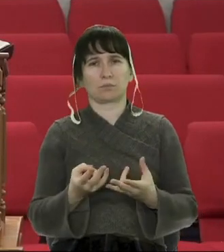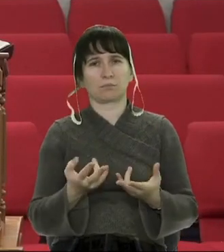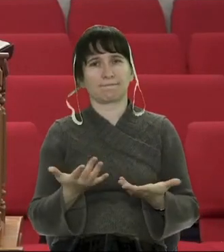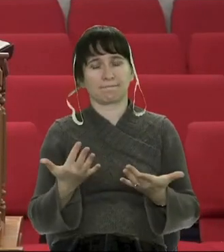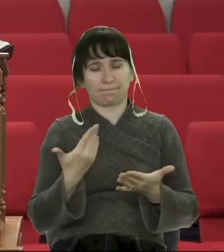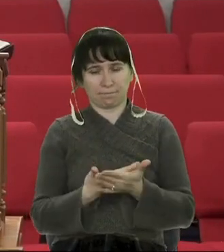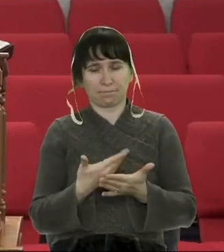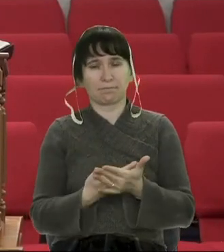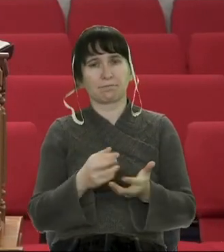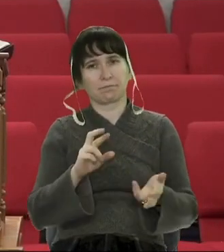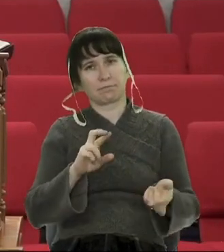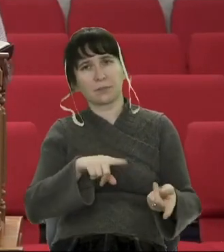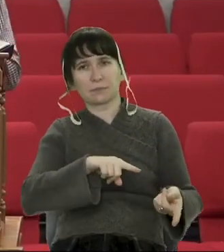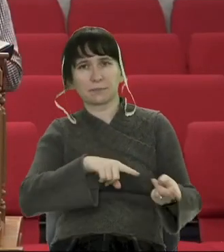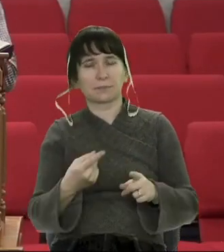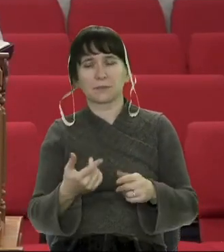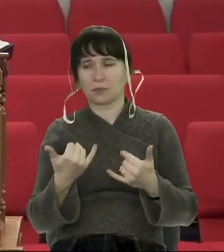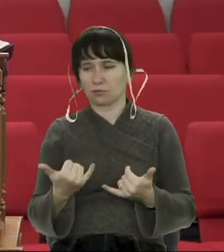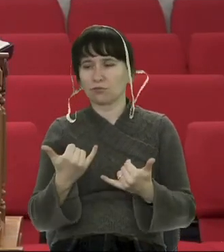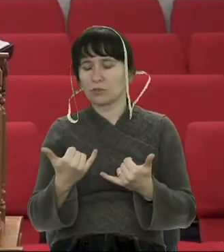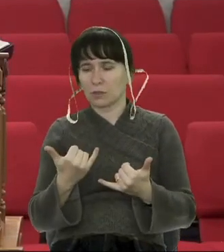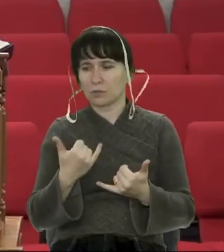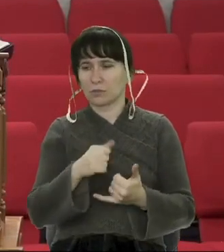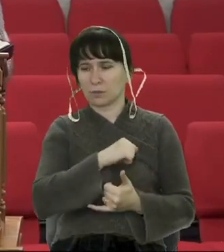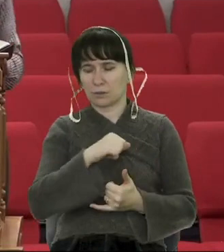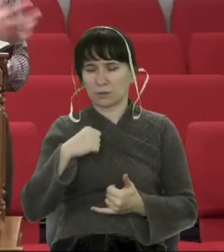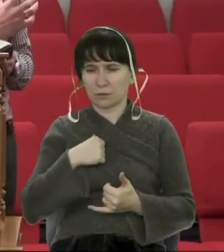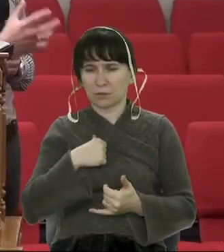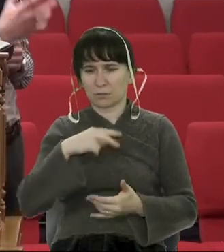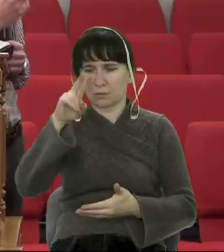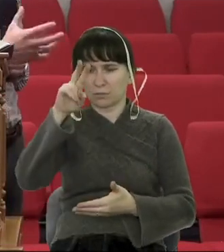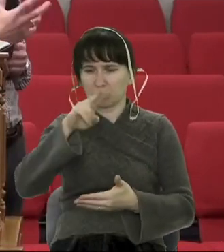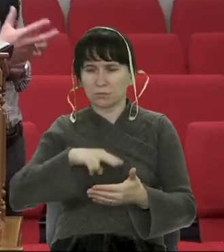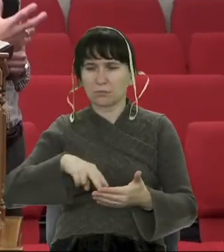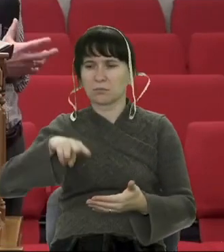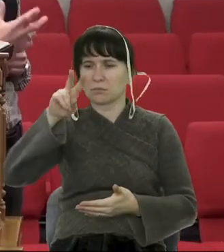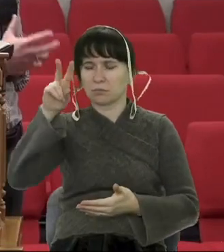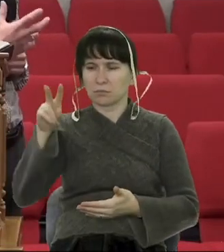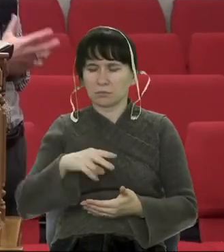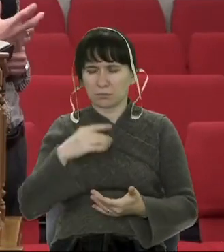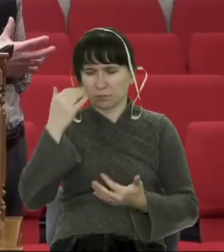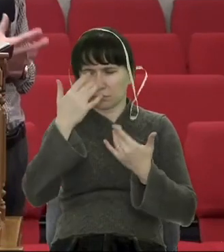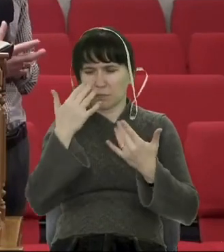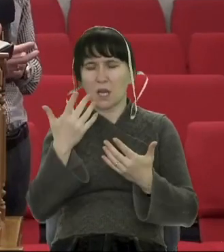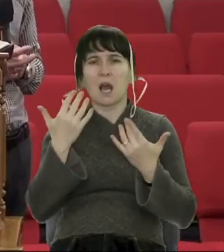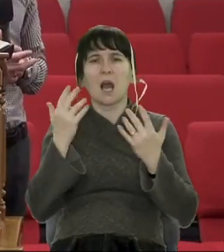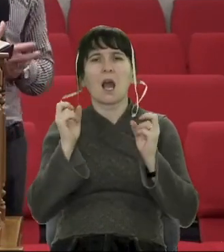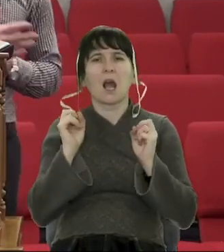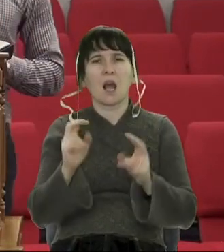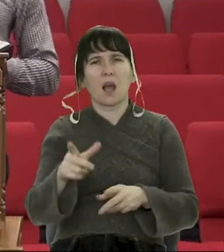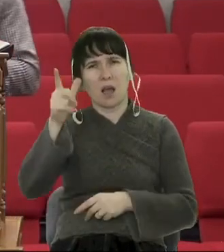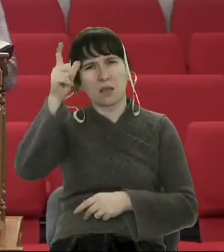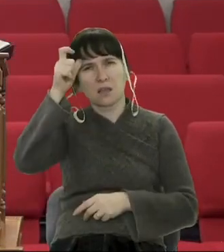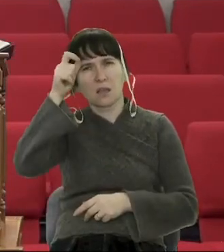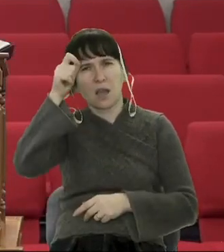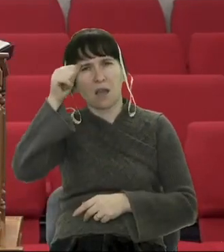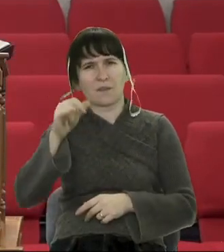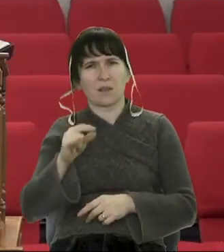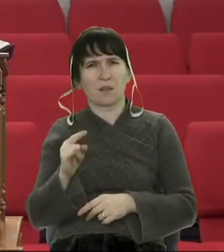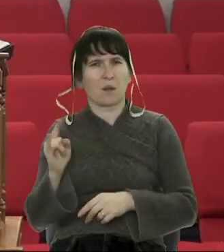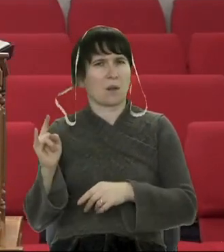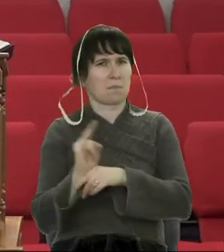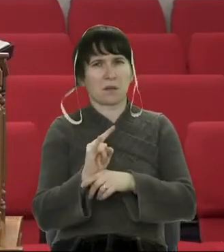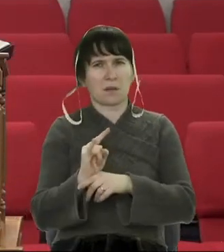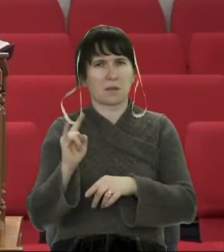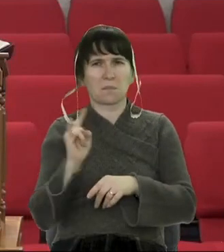глянула тверезим поглядом, наскільки дьявол обманює нині сьогодні людей, то за ним би ніхто не